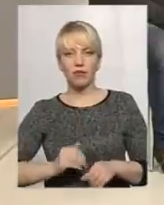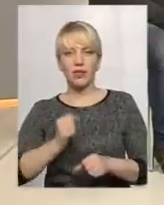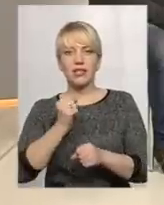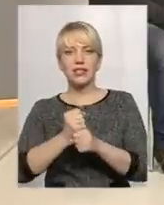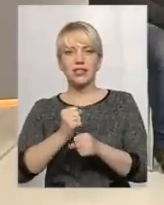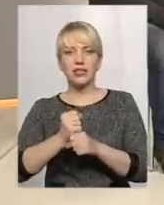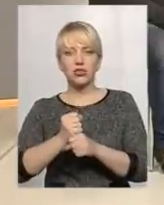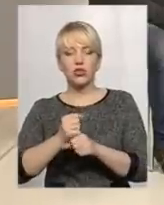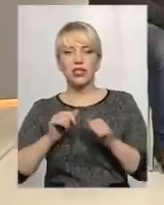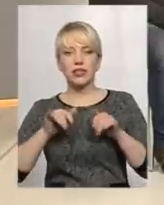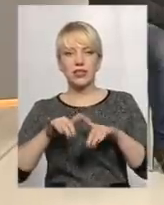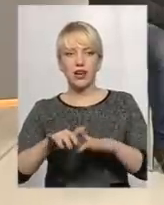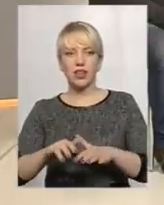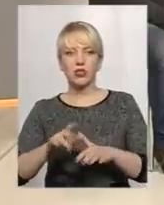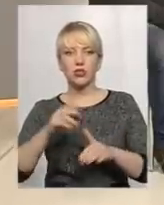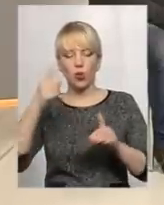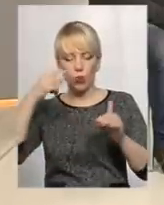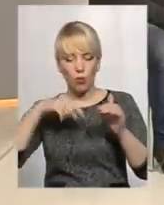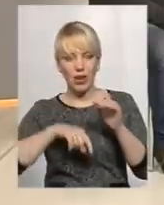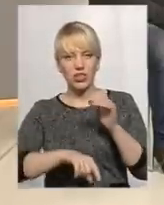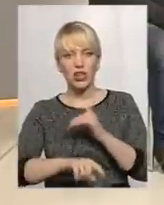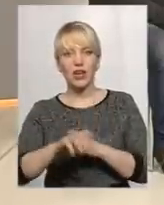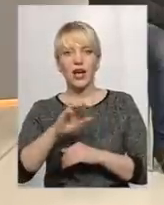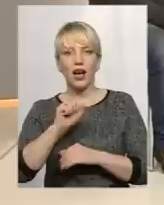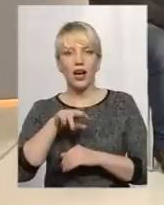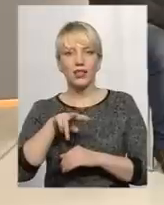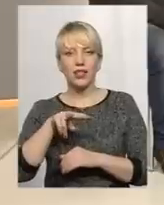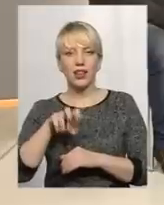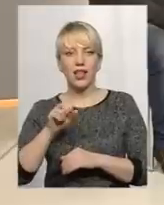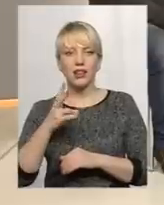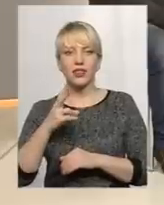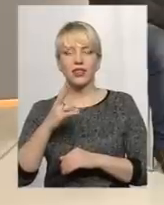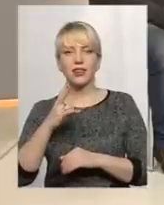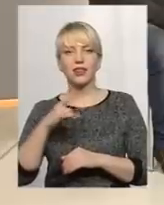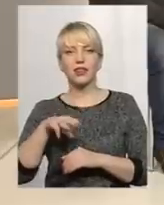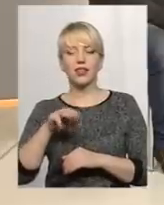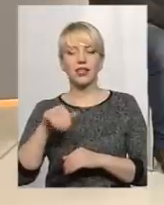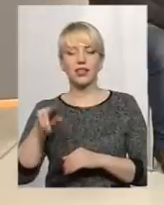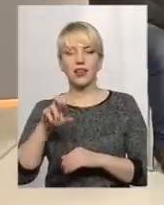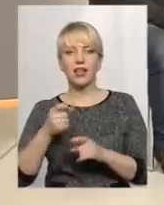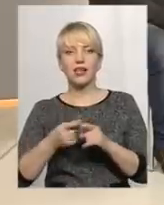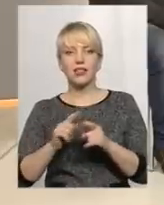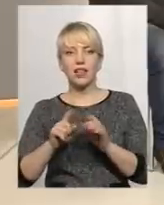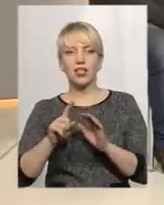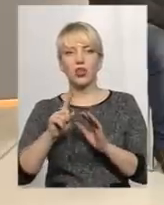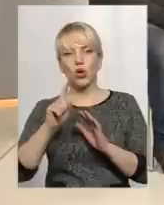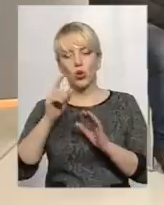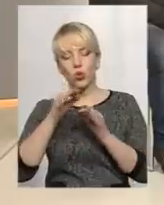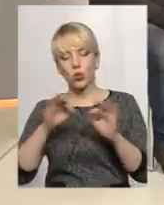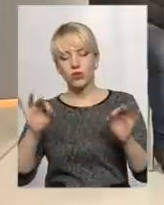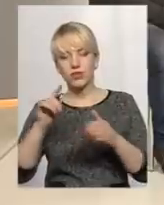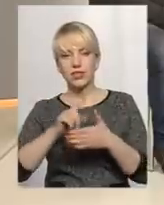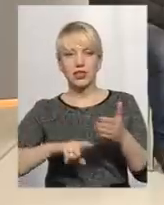в Печері Атлантида Як так сталося? Цей дозвіл скасований, це погодження, чи